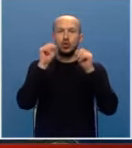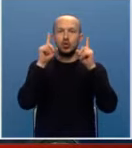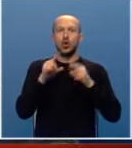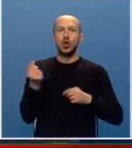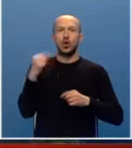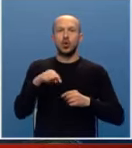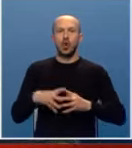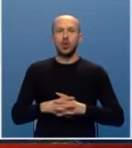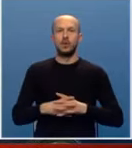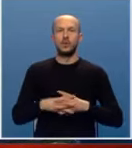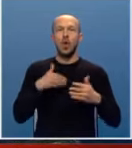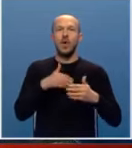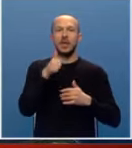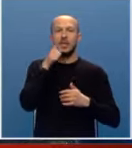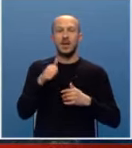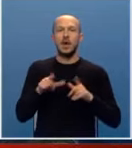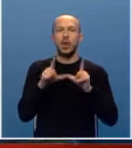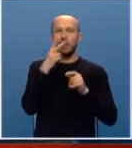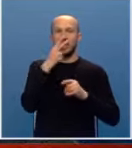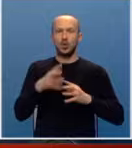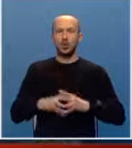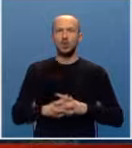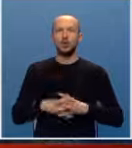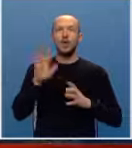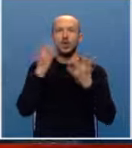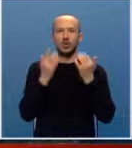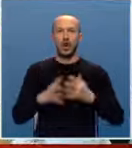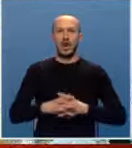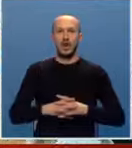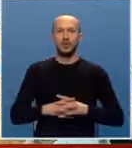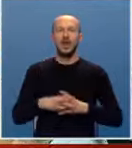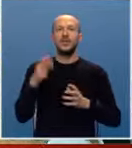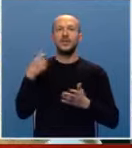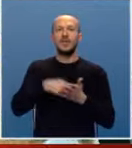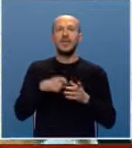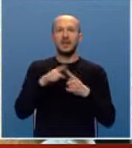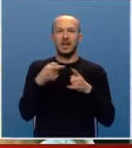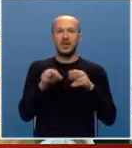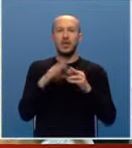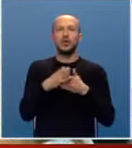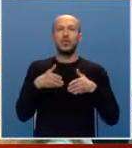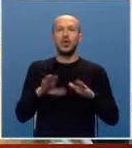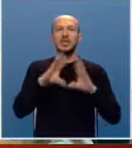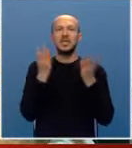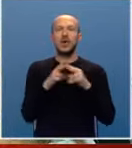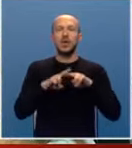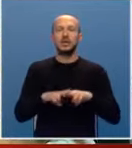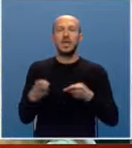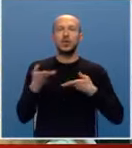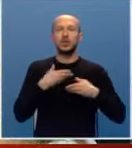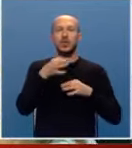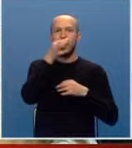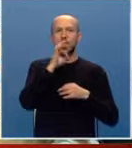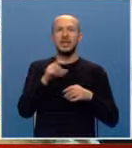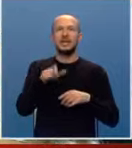došlo ovih dana u vidu ovog rješenja. Finansiranje Trikafte bit će putokaz i za sve ostale dostupne